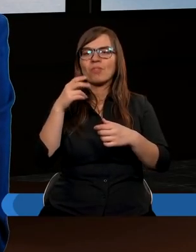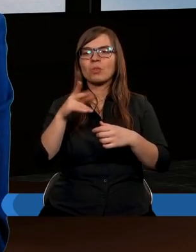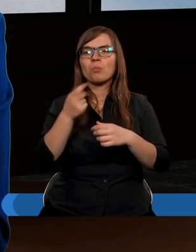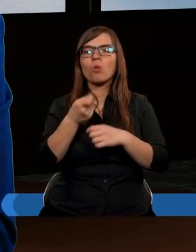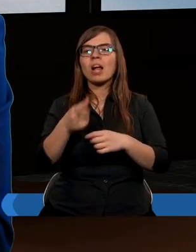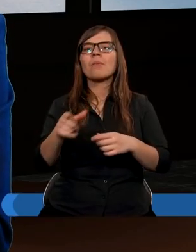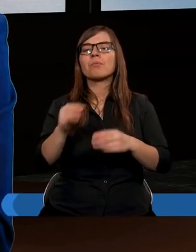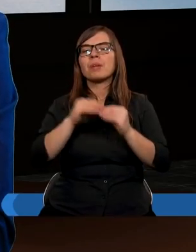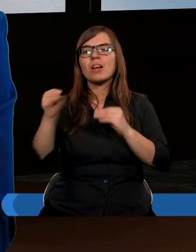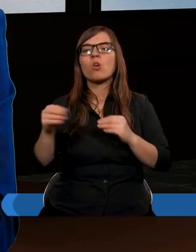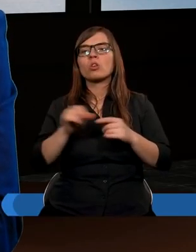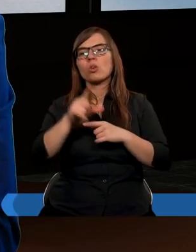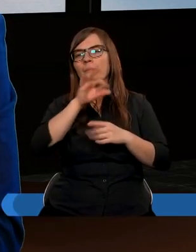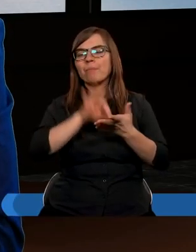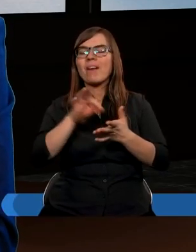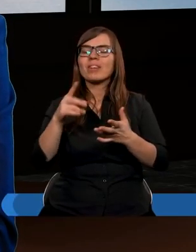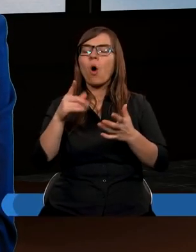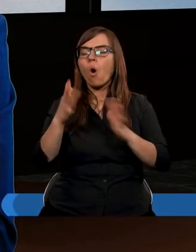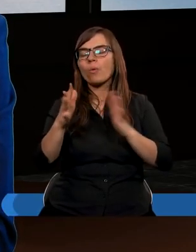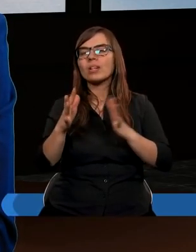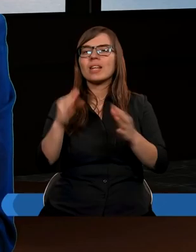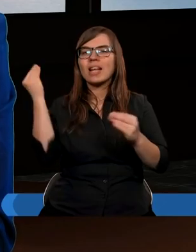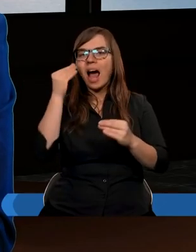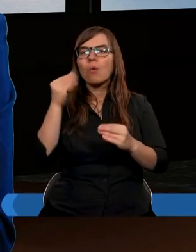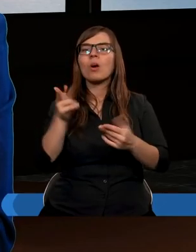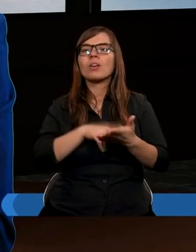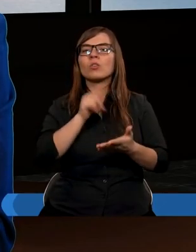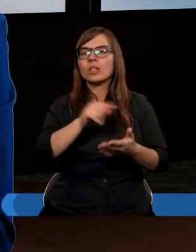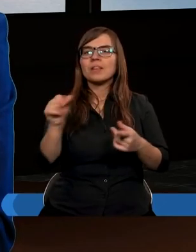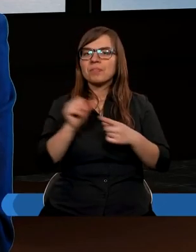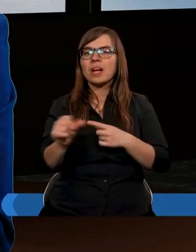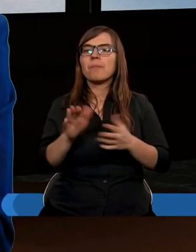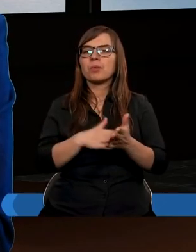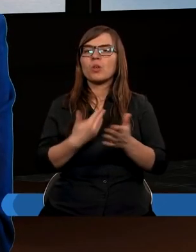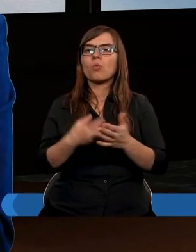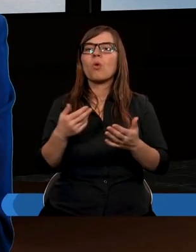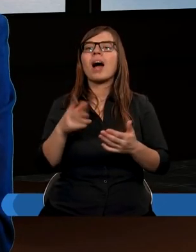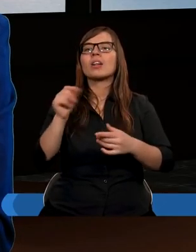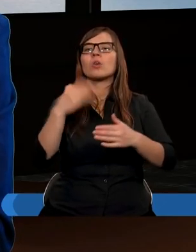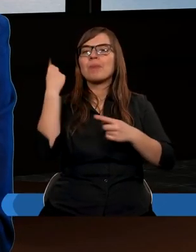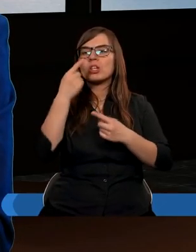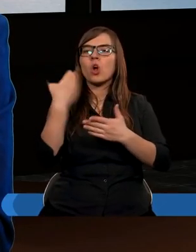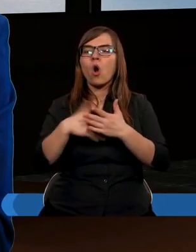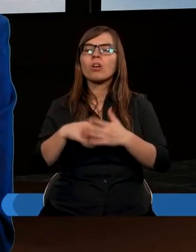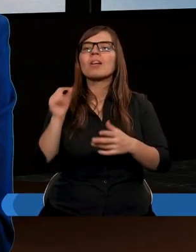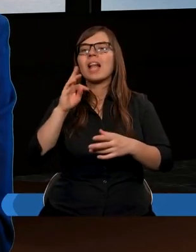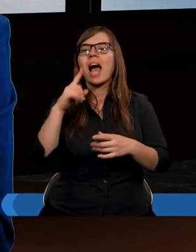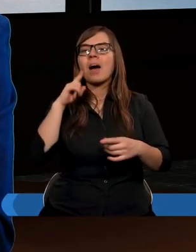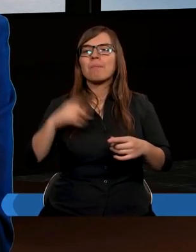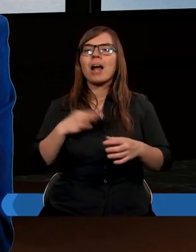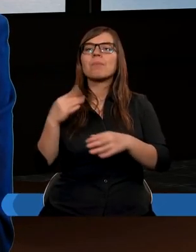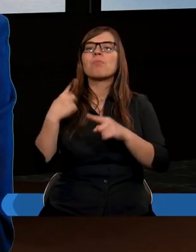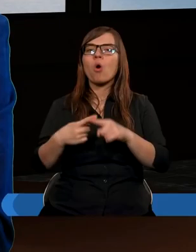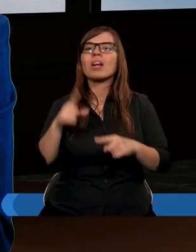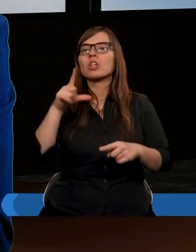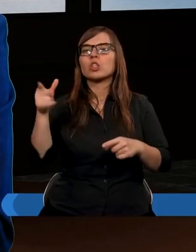przenosi na ludzi i podaje pewną tutaj naukę, która z tego płynie i ta myśl końcowa, że tak Pan postanowił, aby Ci,